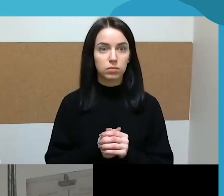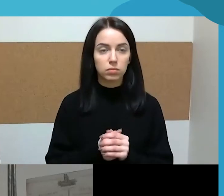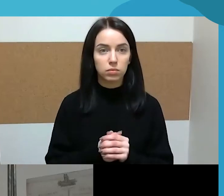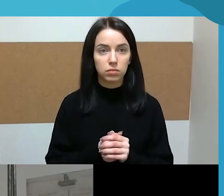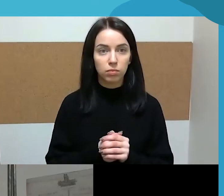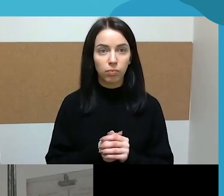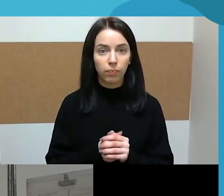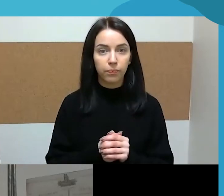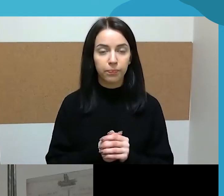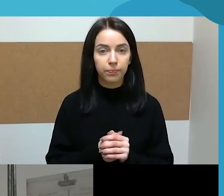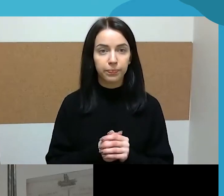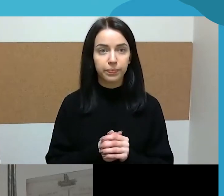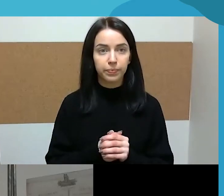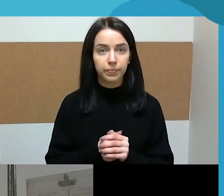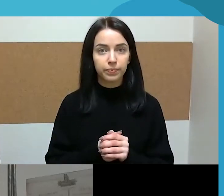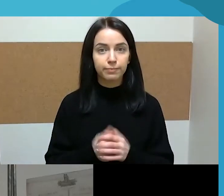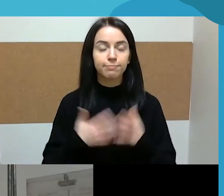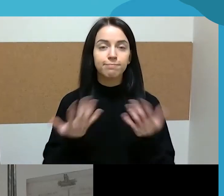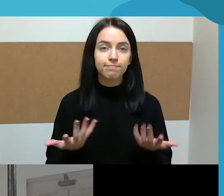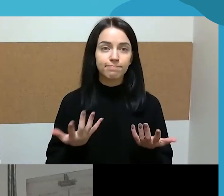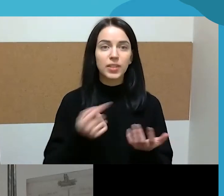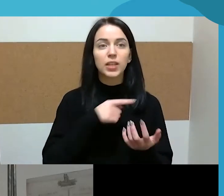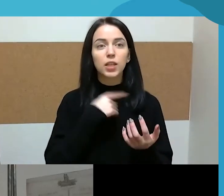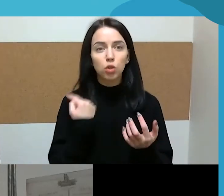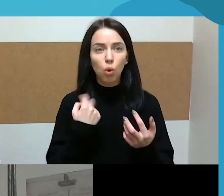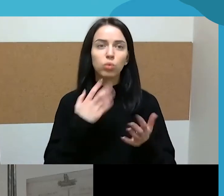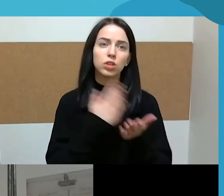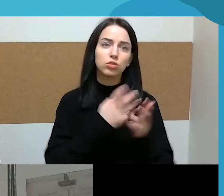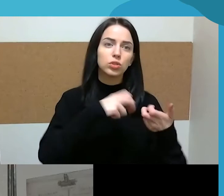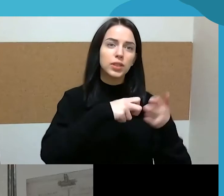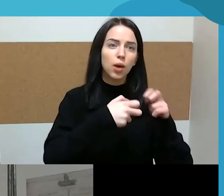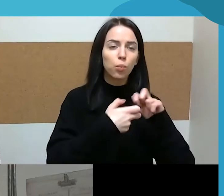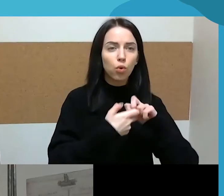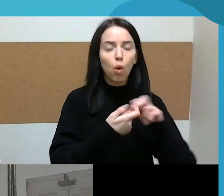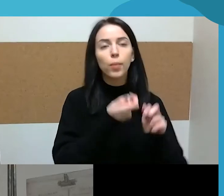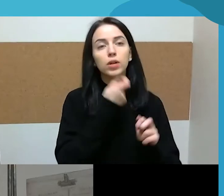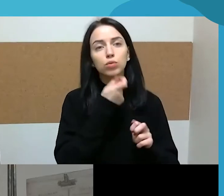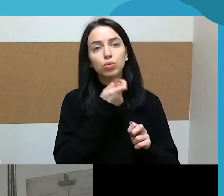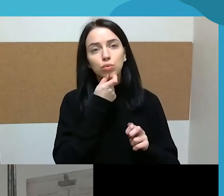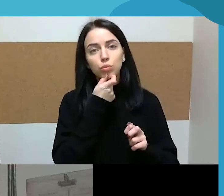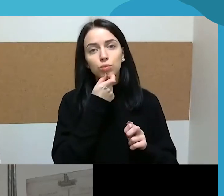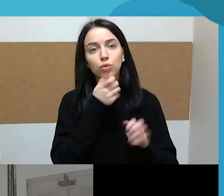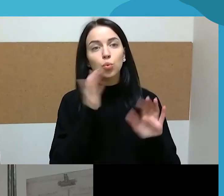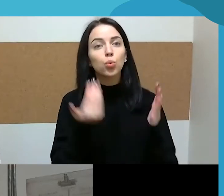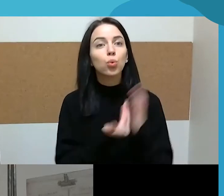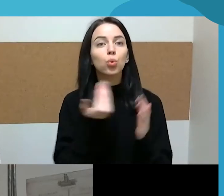daugelių tokių problemiškesnių ar šiek tiek naujų viškesnių klausimų, kad